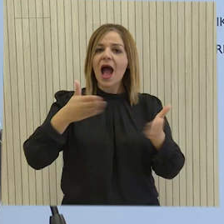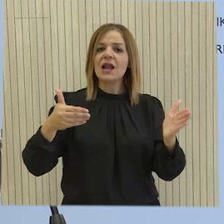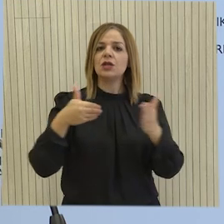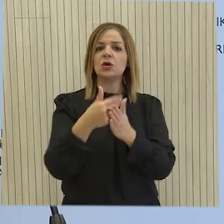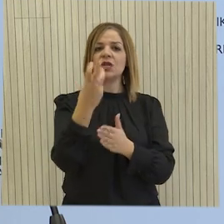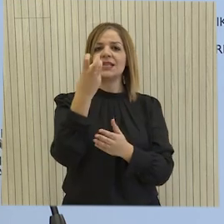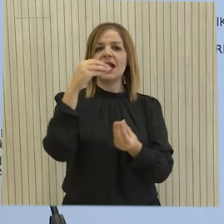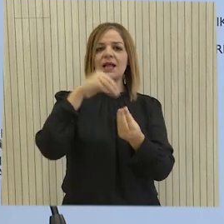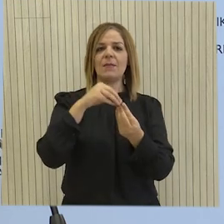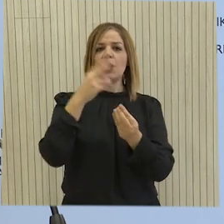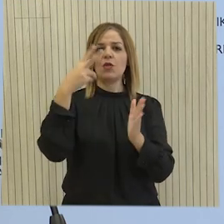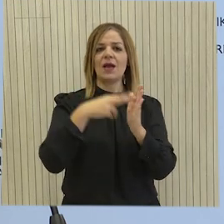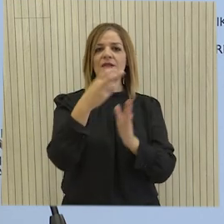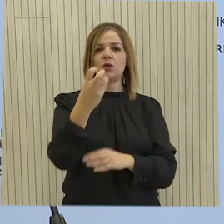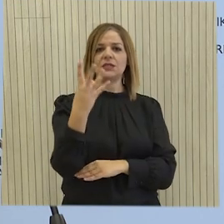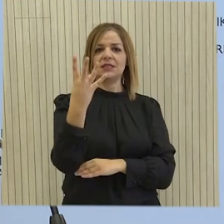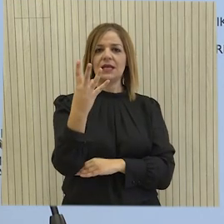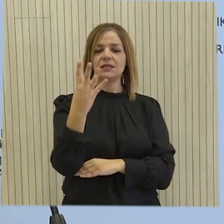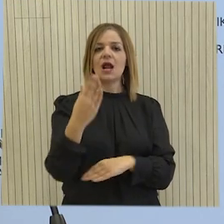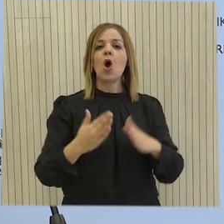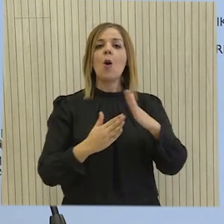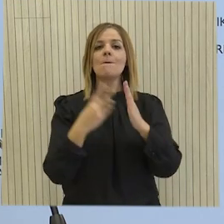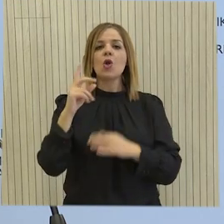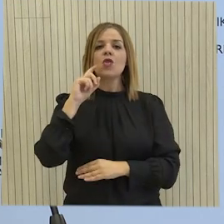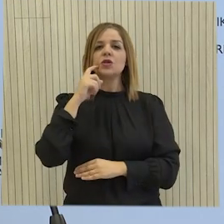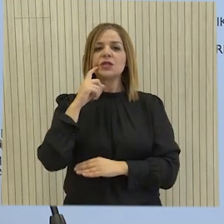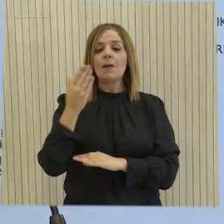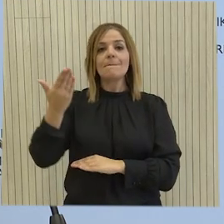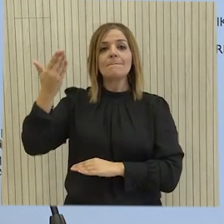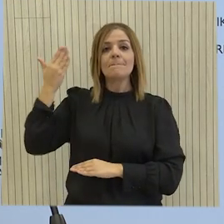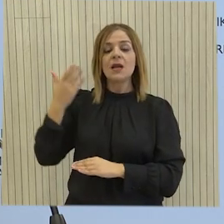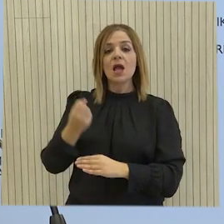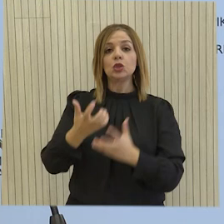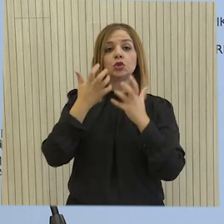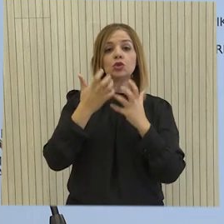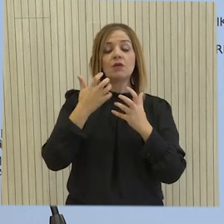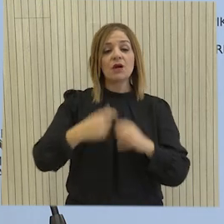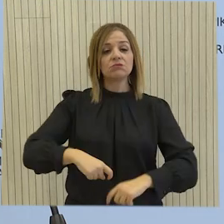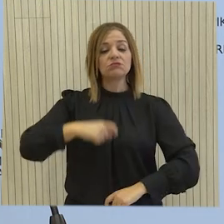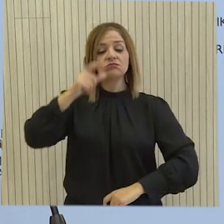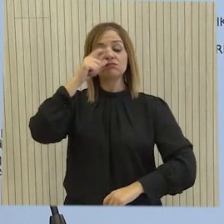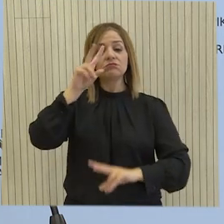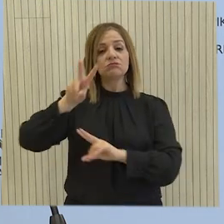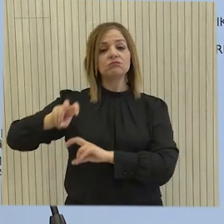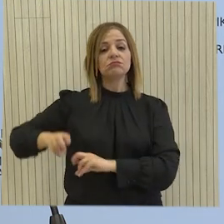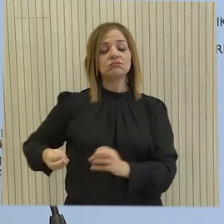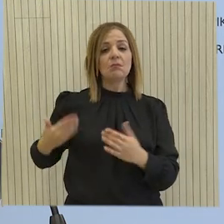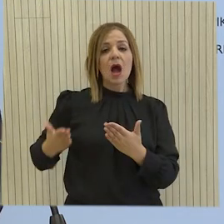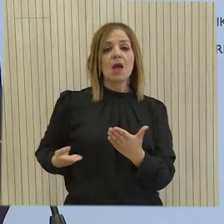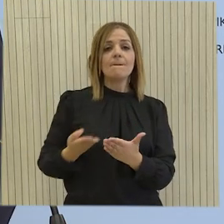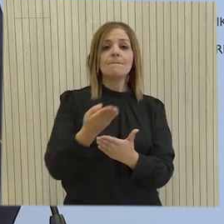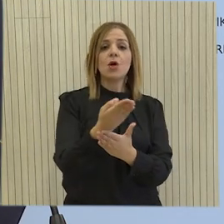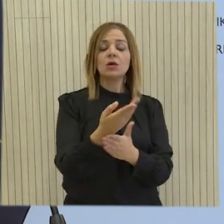30 Απριλίου του 2024. Ο Πρόεδρος της Δημοκρατίας προεκλογικά έχει καταθέσει σοβαρές, αξιόπιστες και μελετημένες προτάσεις